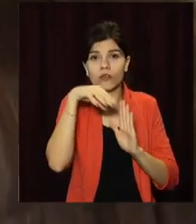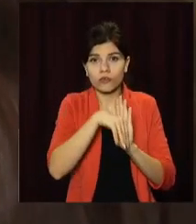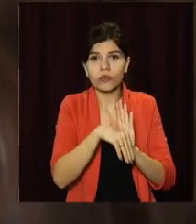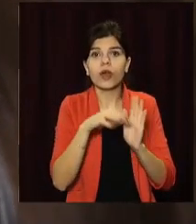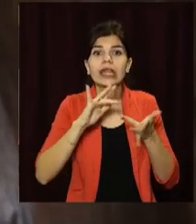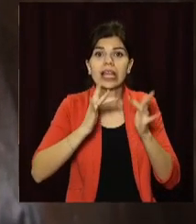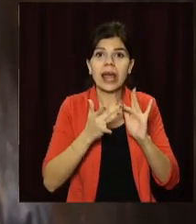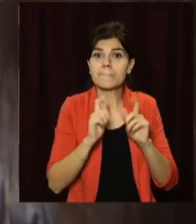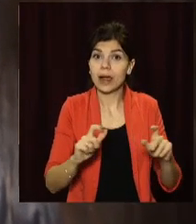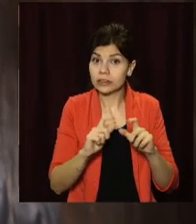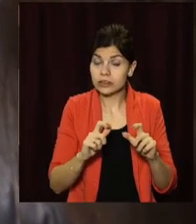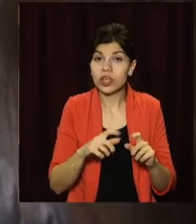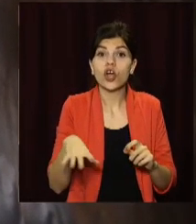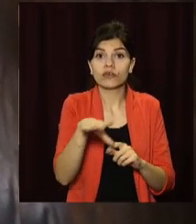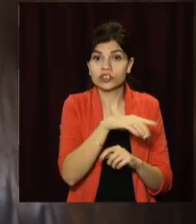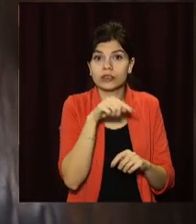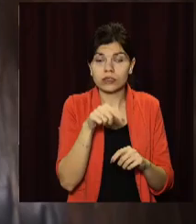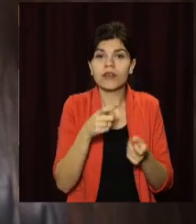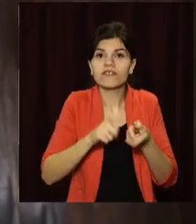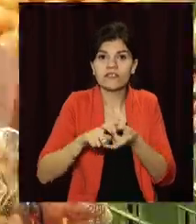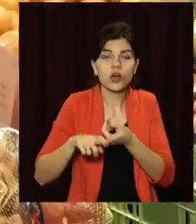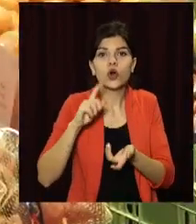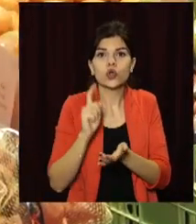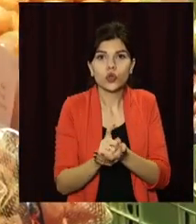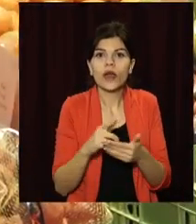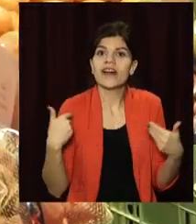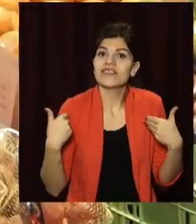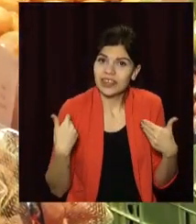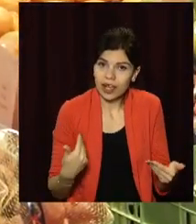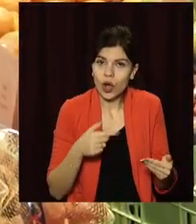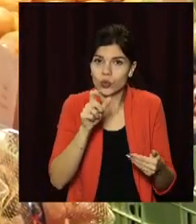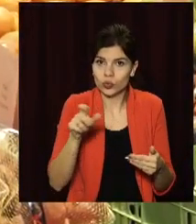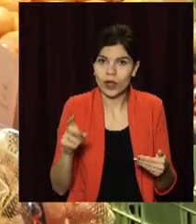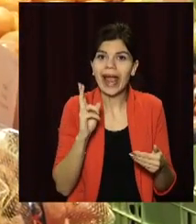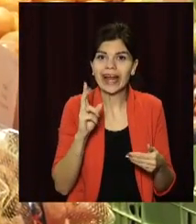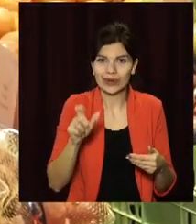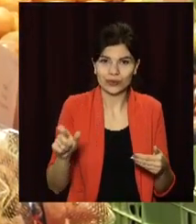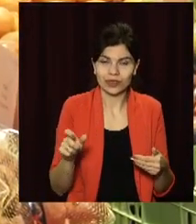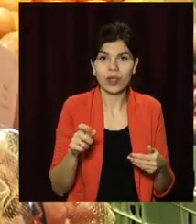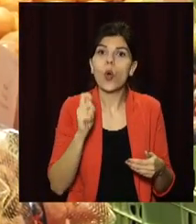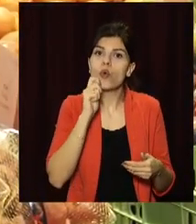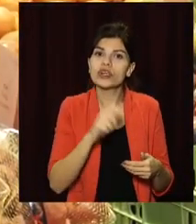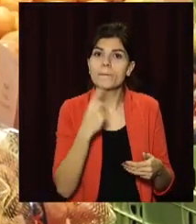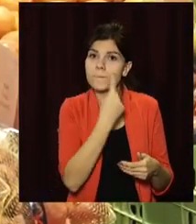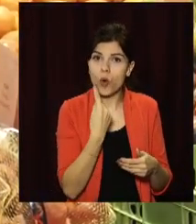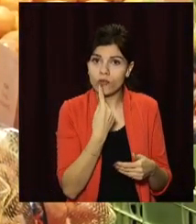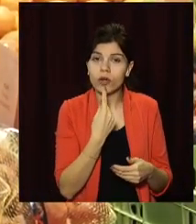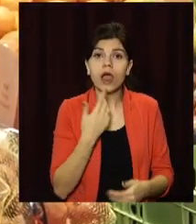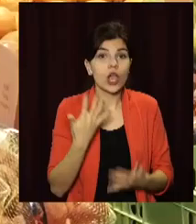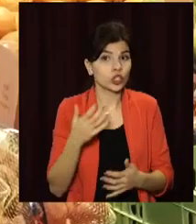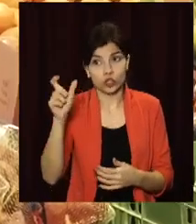інтернет-магазинів. Усі причетні до сфери мусять вітатися з клієнтами української. Однак, якщо відвідувач